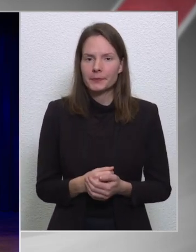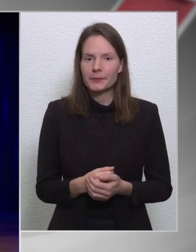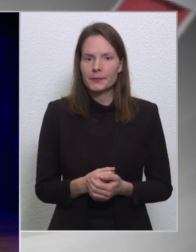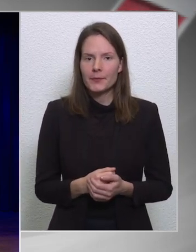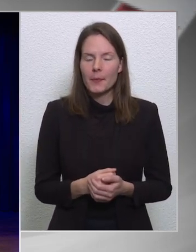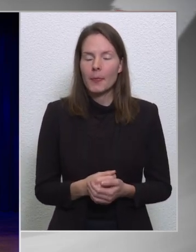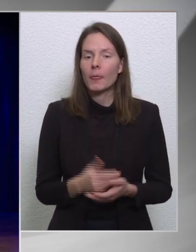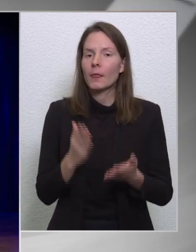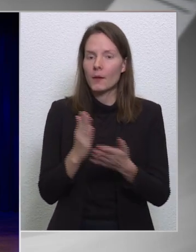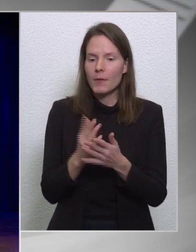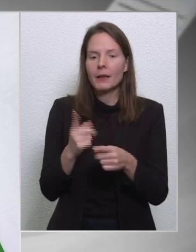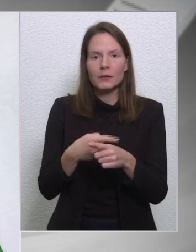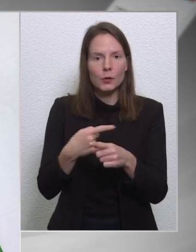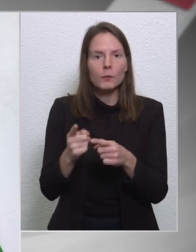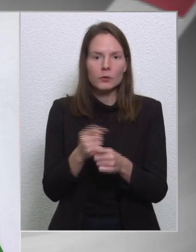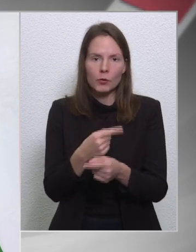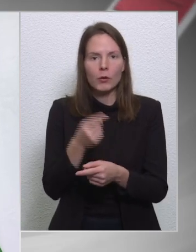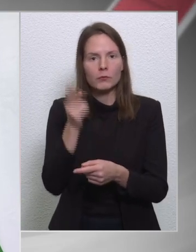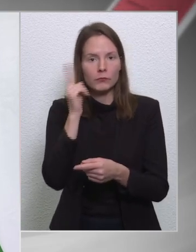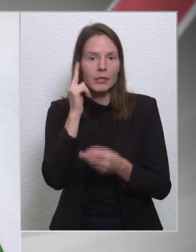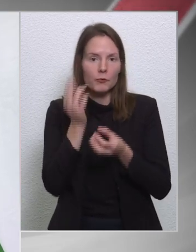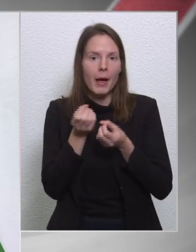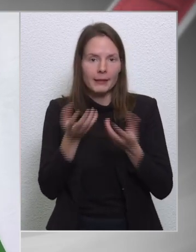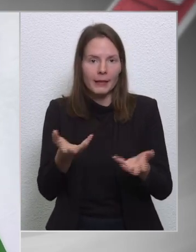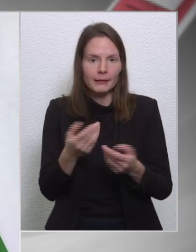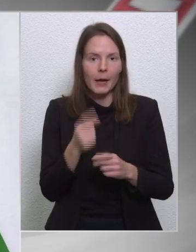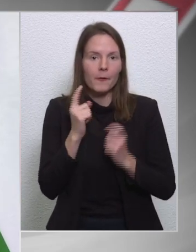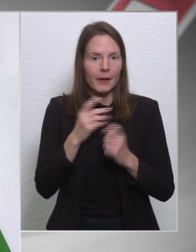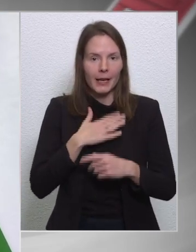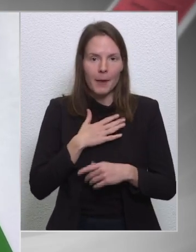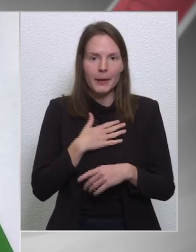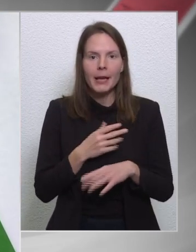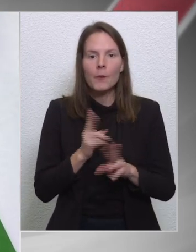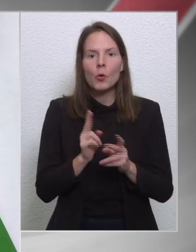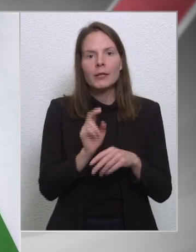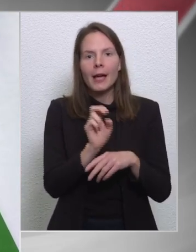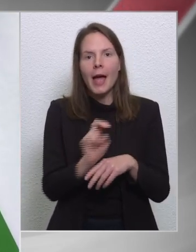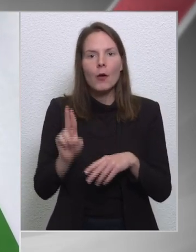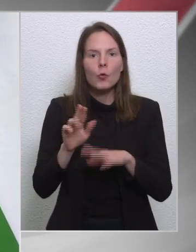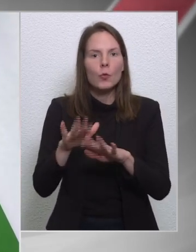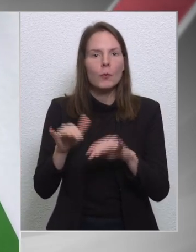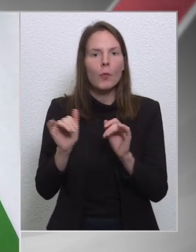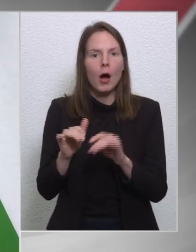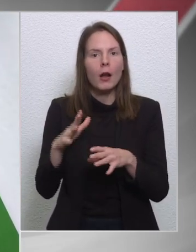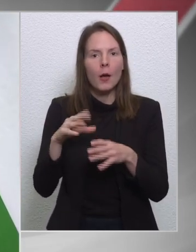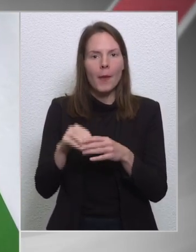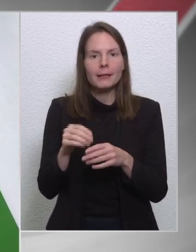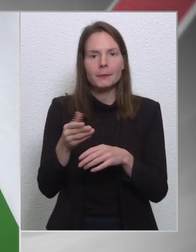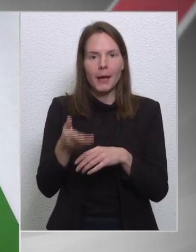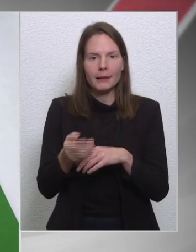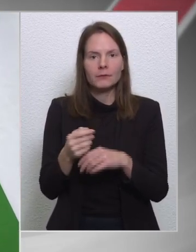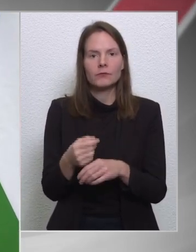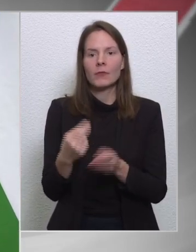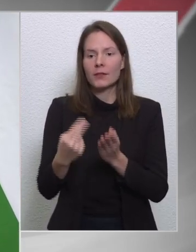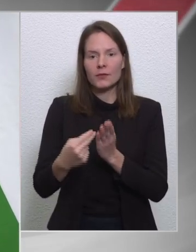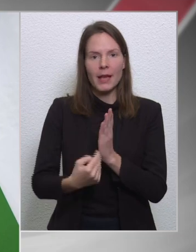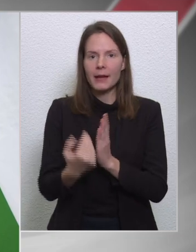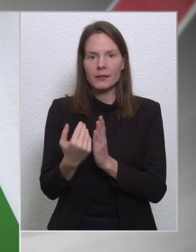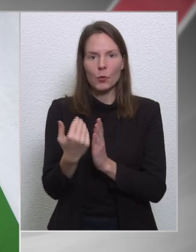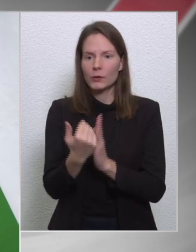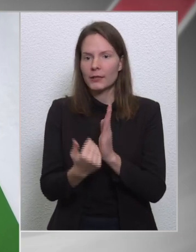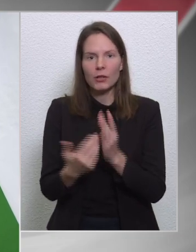Azt már többször megismerettem önöket azzal a véleményemmel, hogy az Európai Parlamentben a szerződéseknek semmi